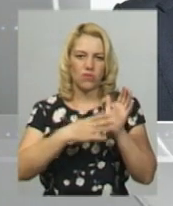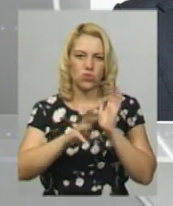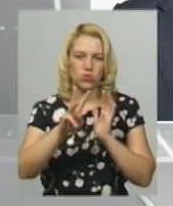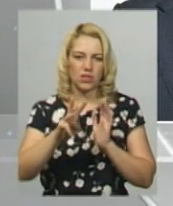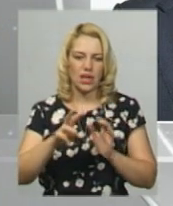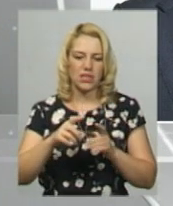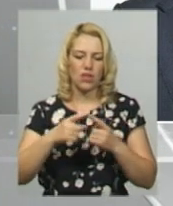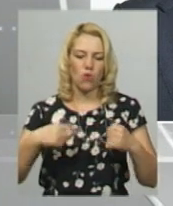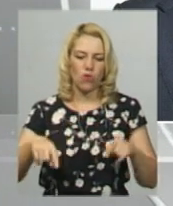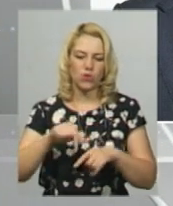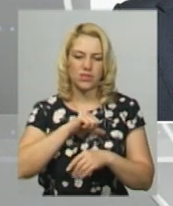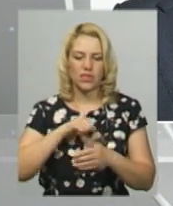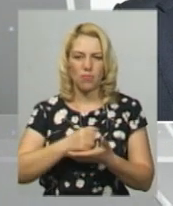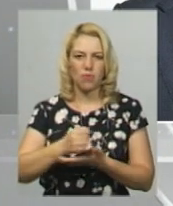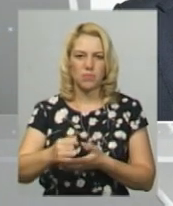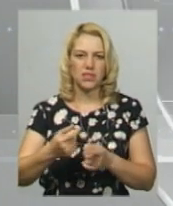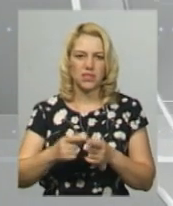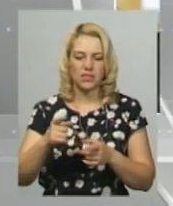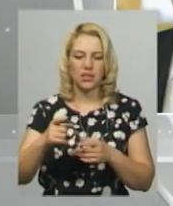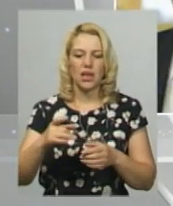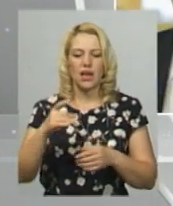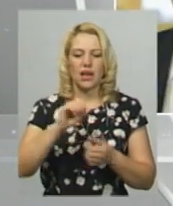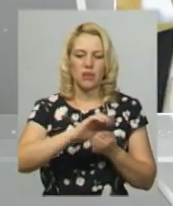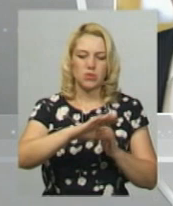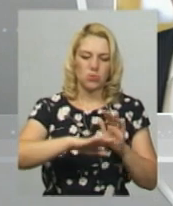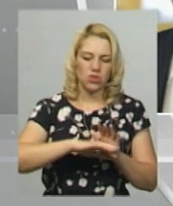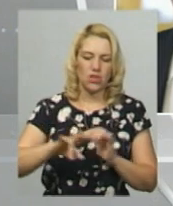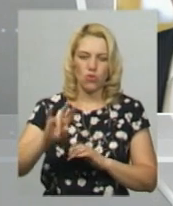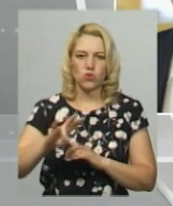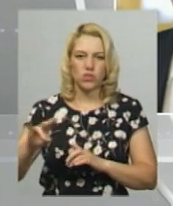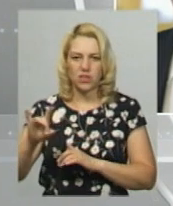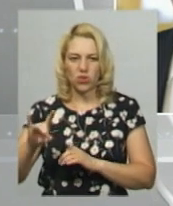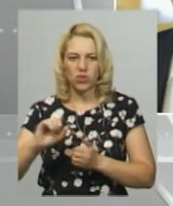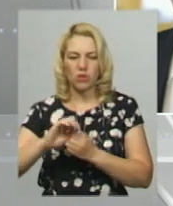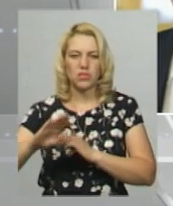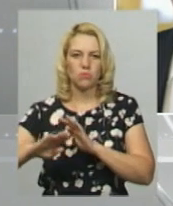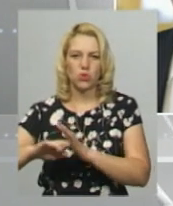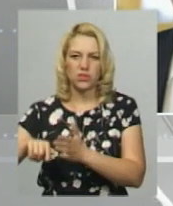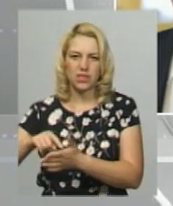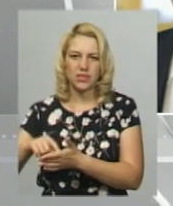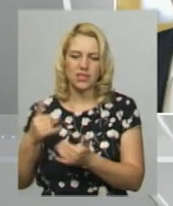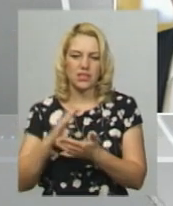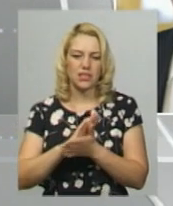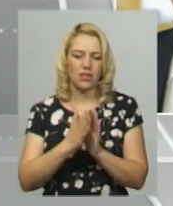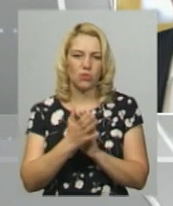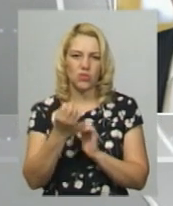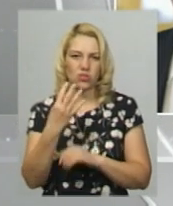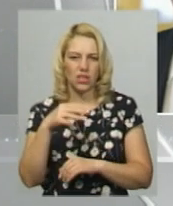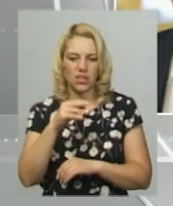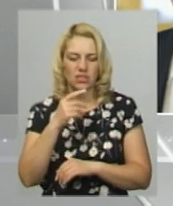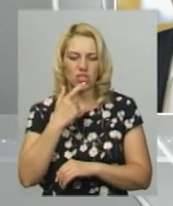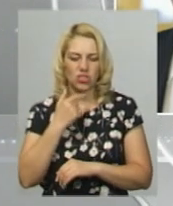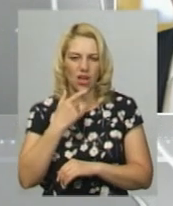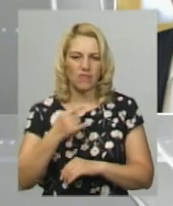самовисуванець. Його межі – Кам'янець-Подільський та Новоушицький райони та місто Кам'янець-Подільський. Станом на 14 червня у